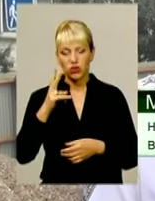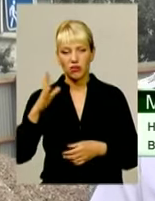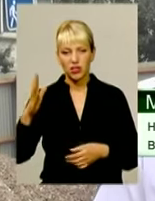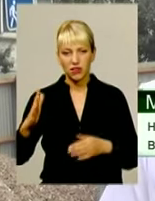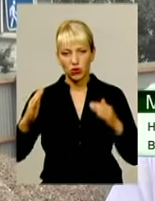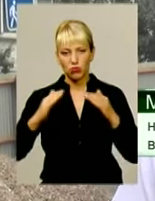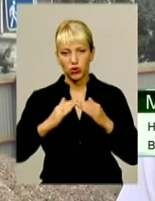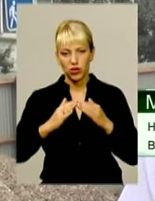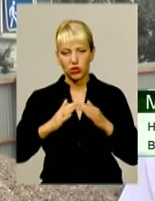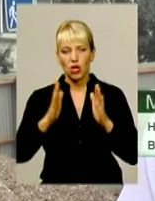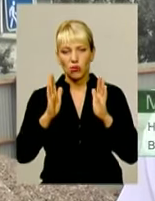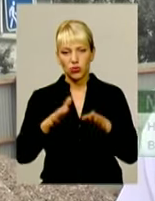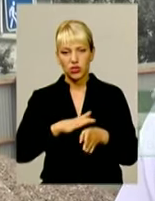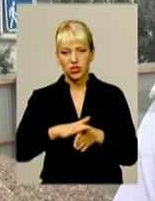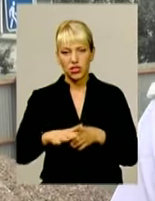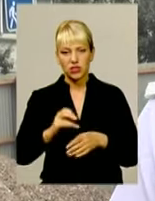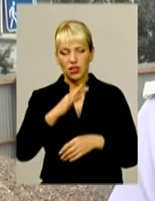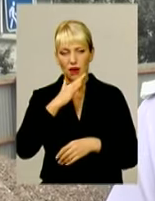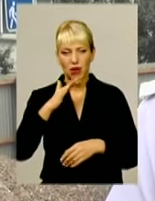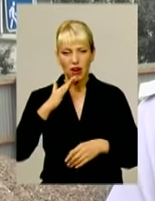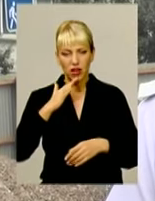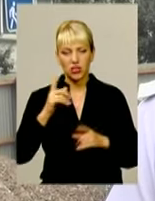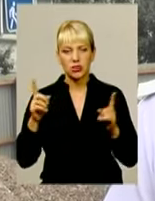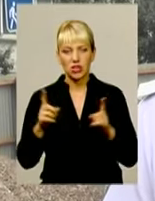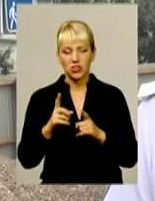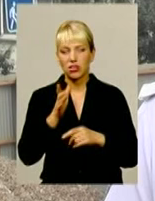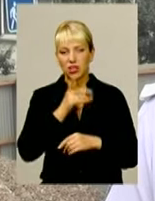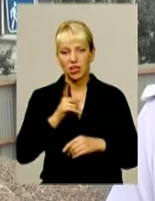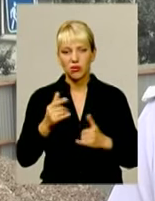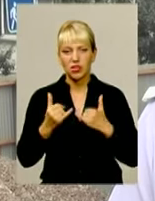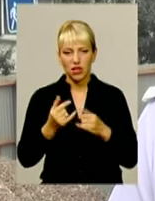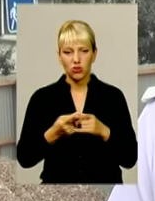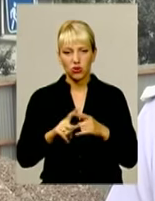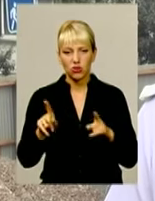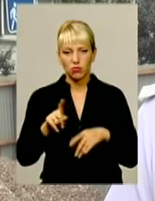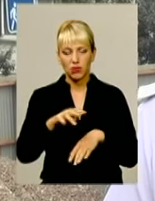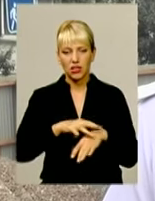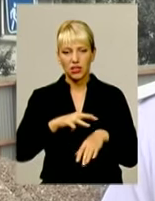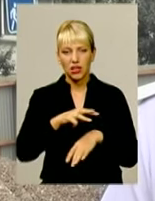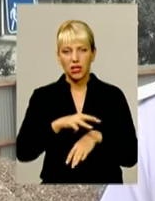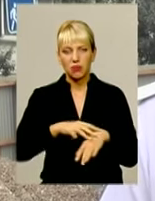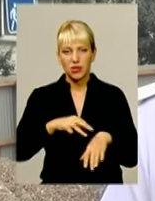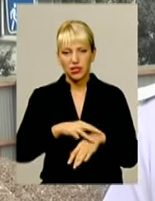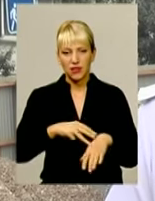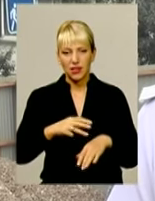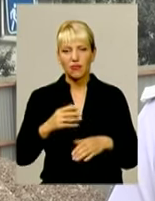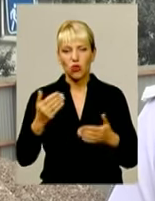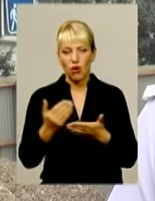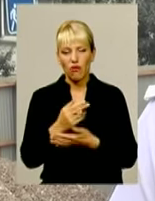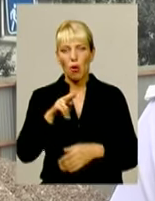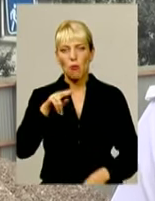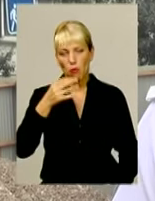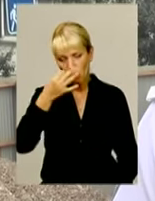будинку буде здійснюватися набагато стисніші терміни, для того, щоб працівники нової вже національної поліції